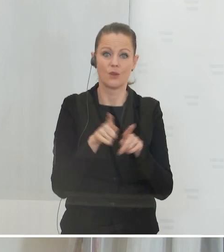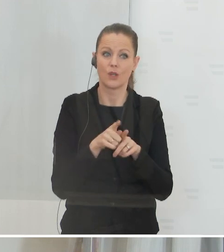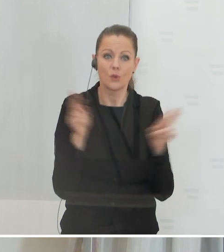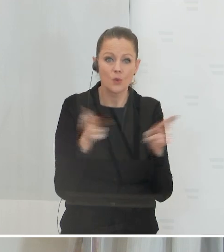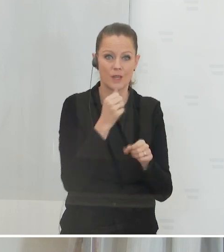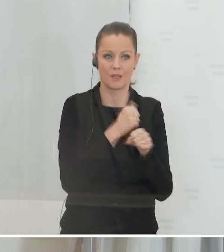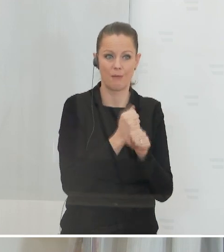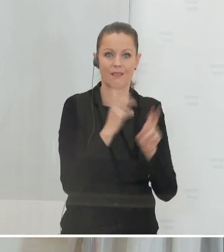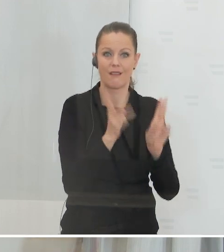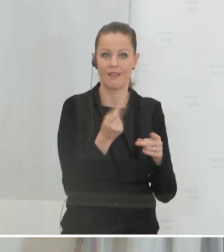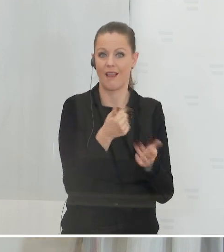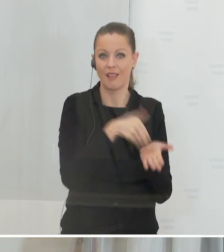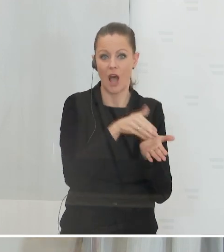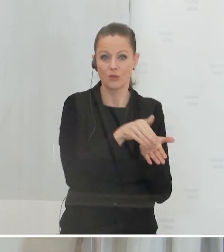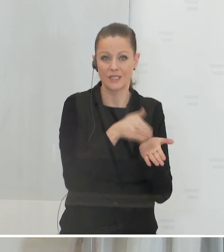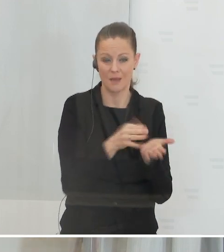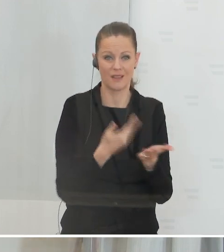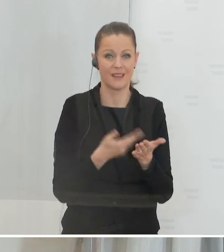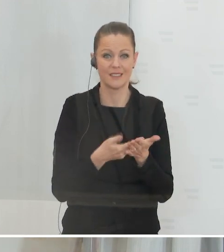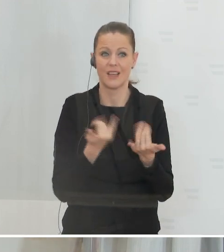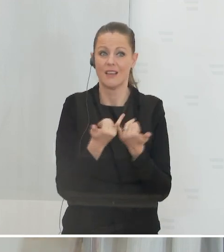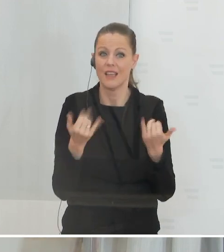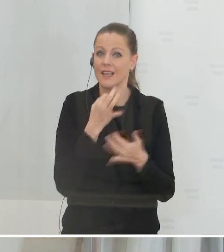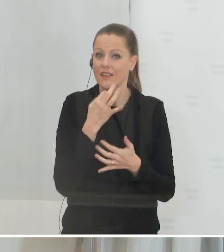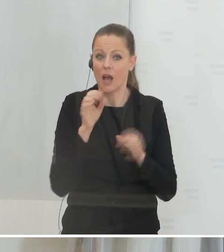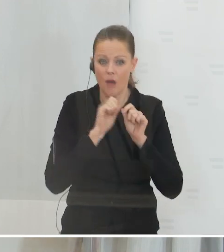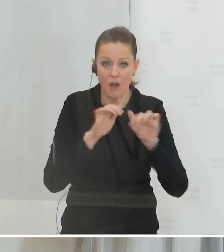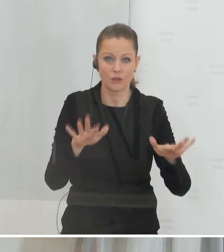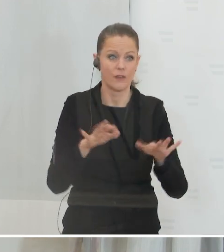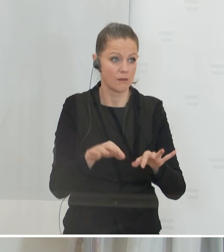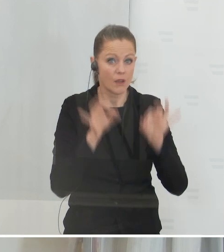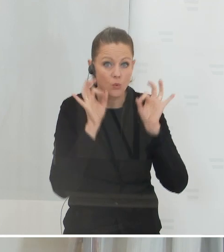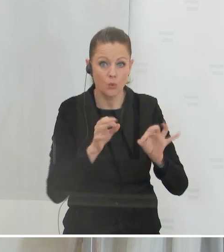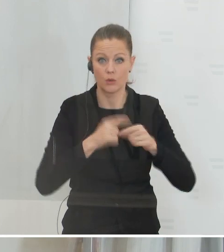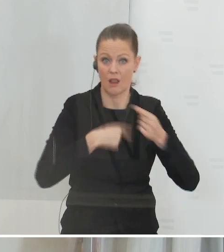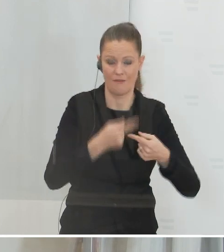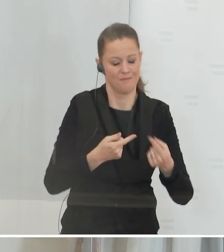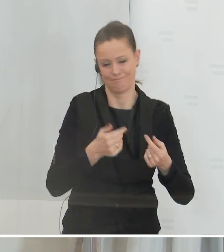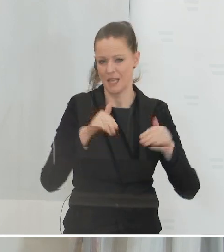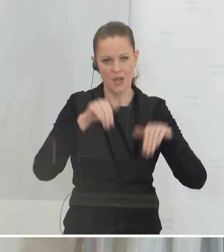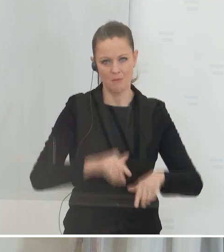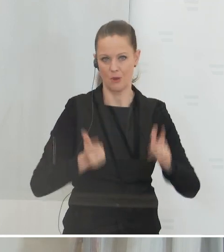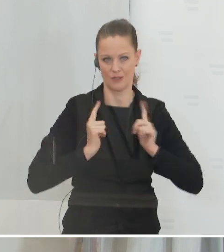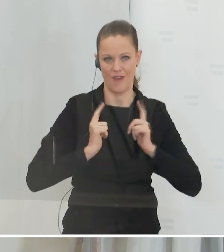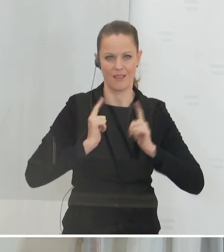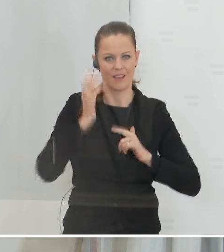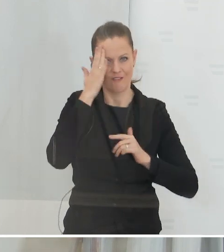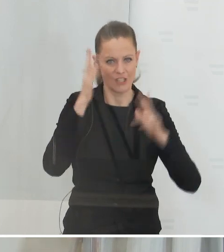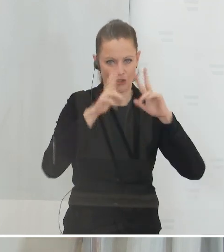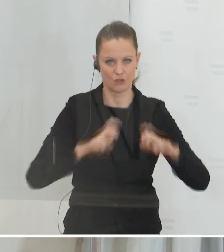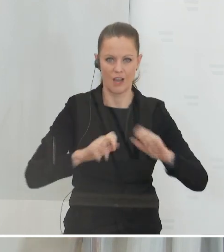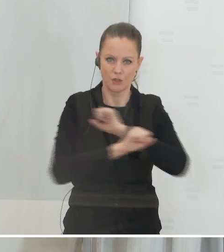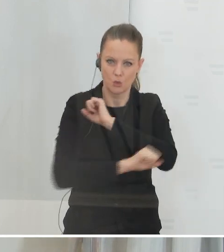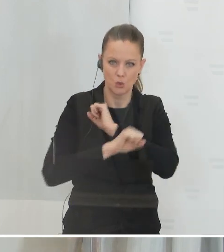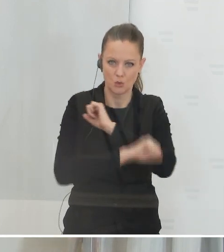Einschränkungen zurückgenommen werden konnten. Aber wie sich das Ganze ausgewirkt hat, ob sich das ausgezahlt hat, glaube ich, da muss man eine wissenschaftliche Studie abwarten. Die Unterschiede